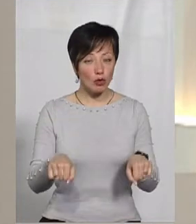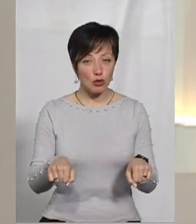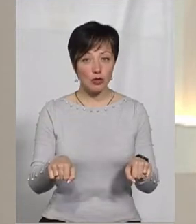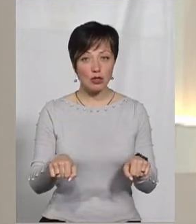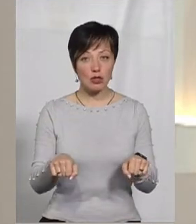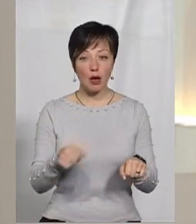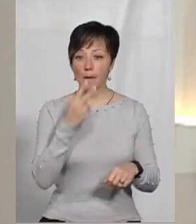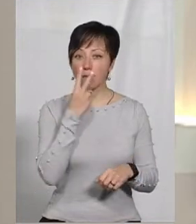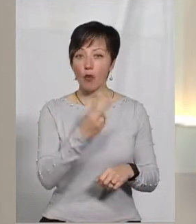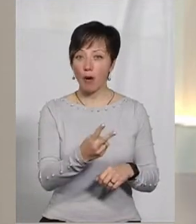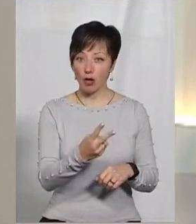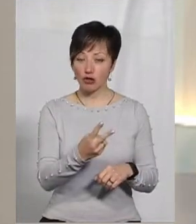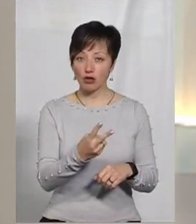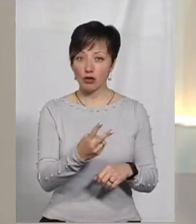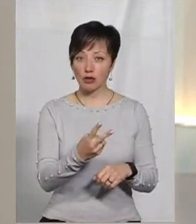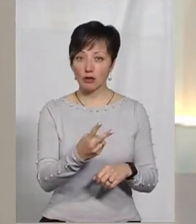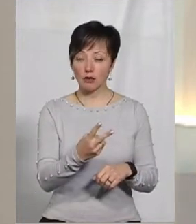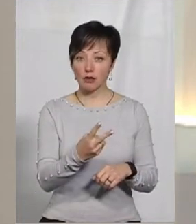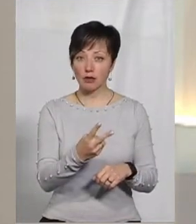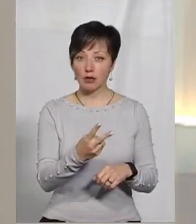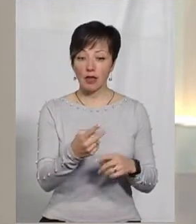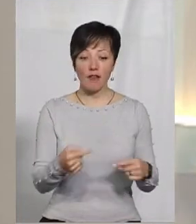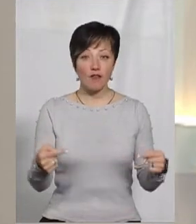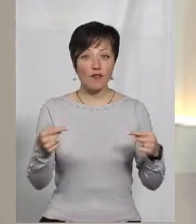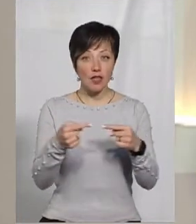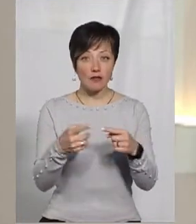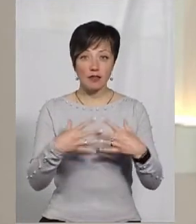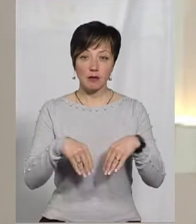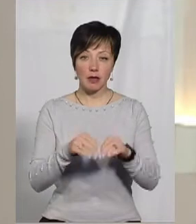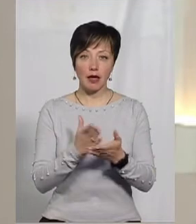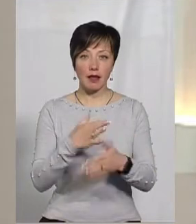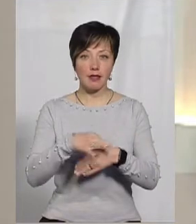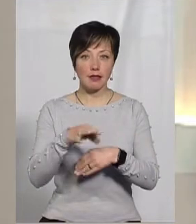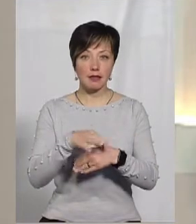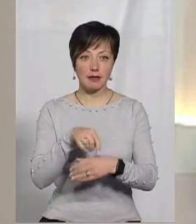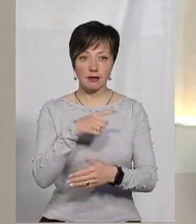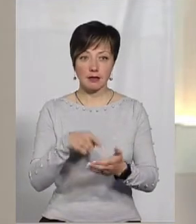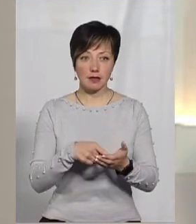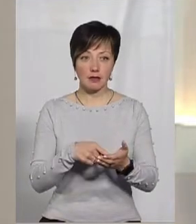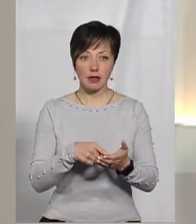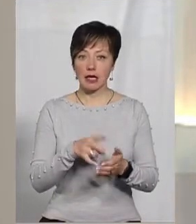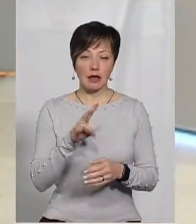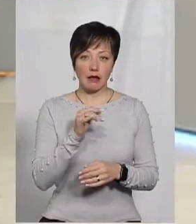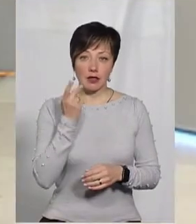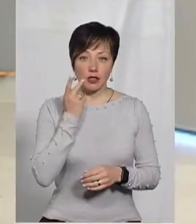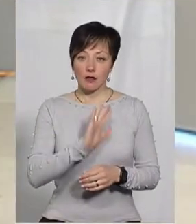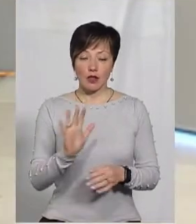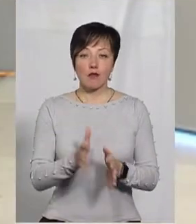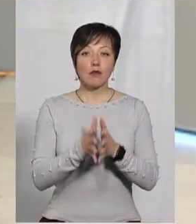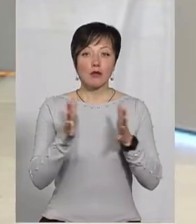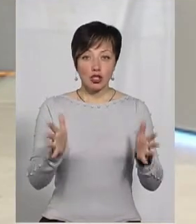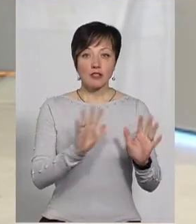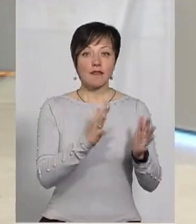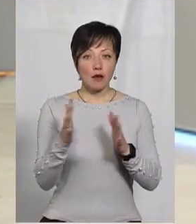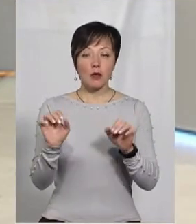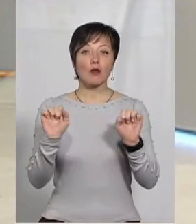побачити, визначити, що в сім'ї є насильство? завжди. В більшості